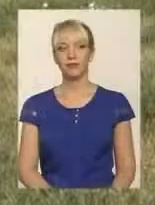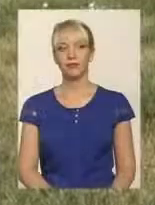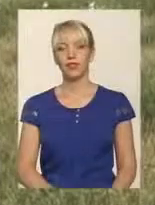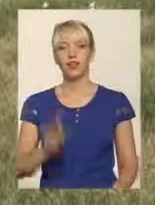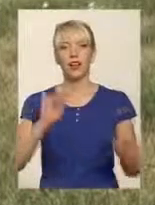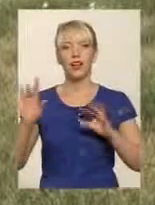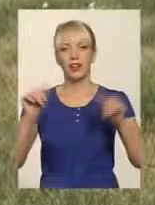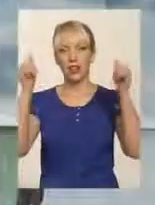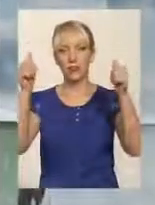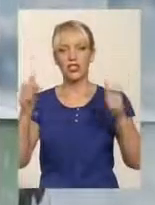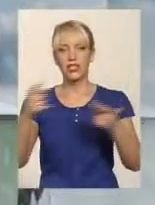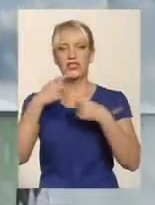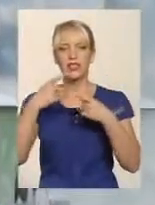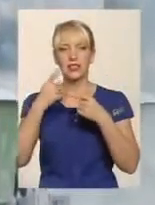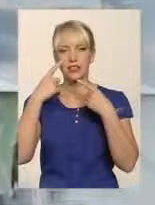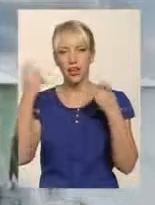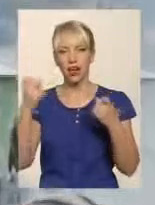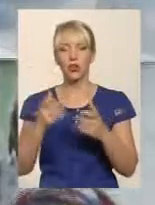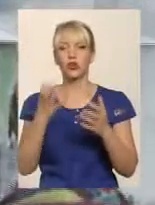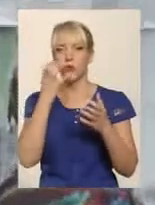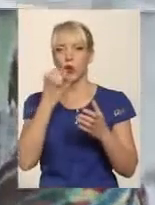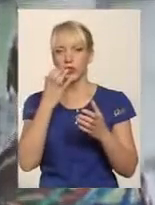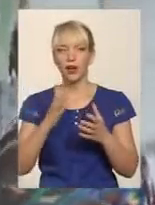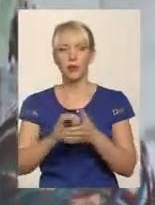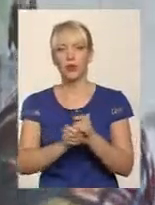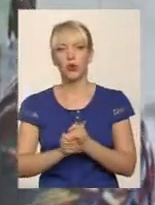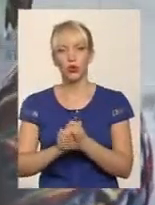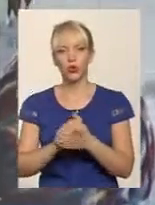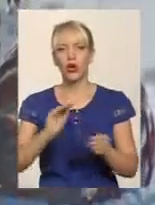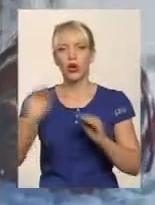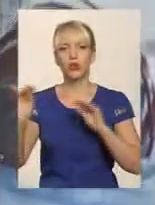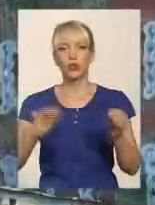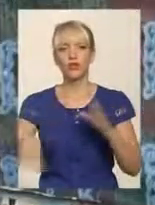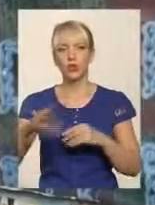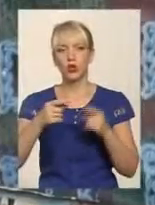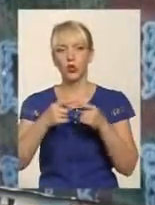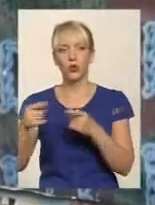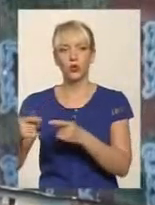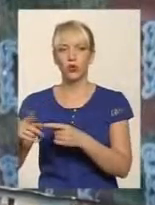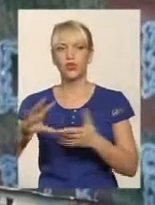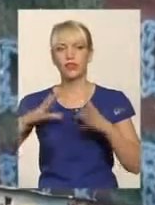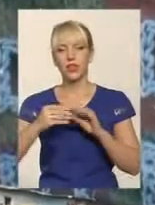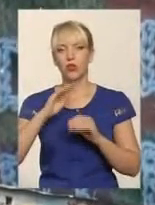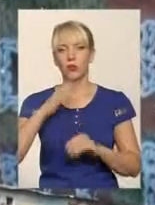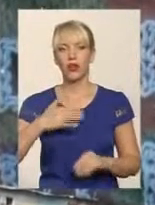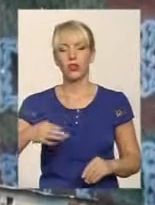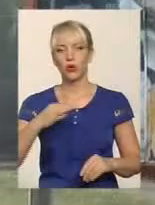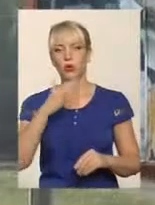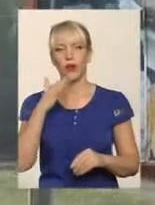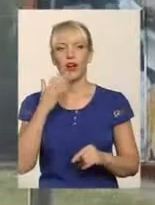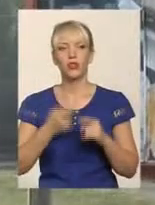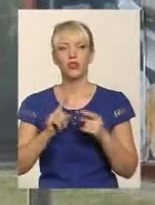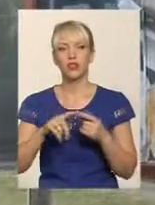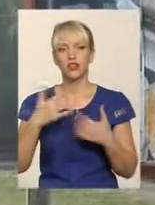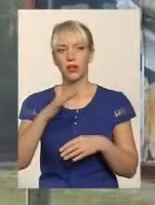Рекламні щити із закликом утеплюватися гуртом розташовані в усіх куточках обласного центру і загалом нашої області. Чимало із